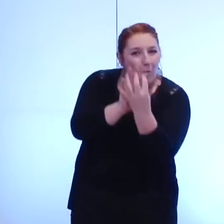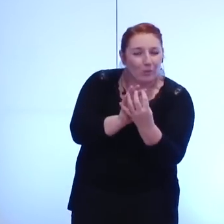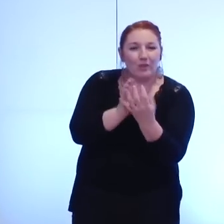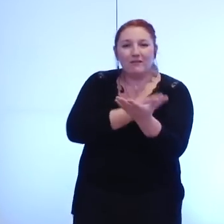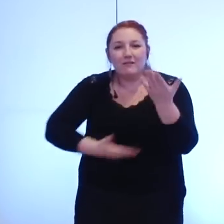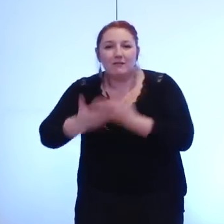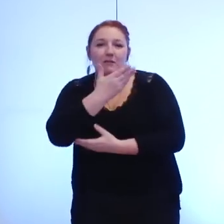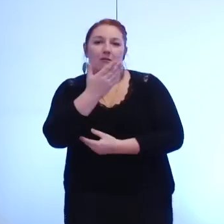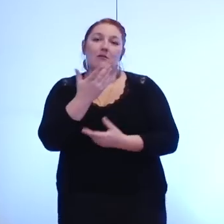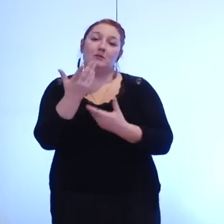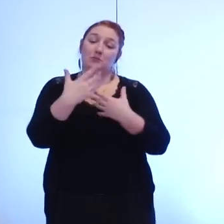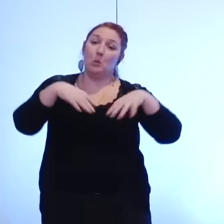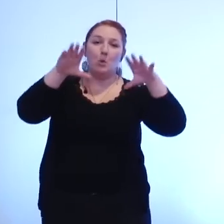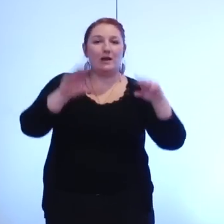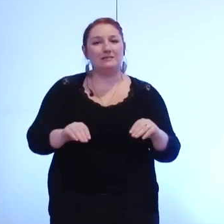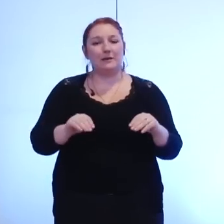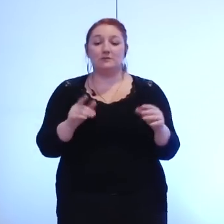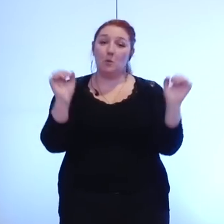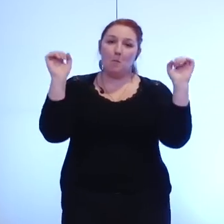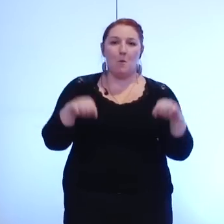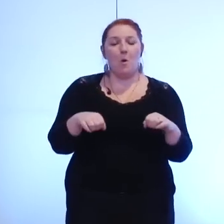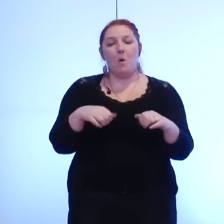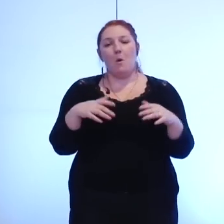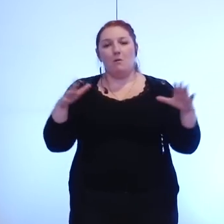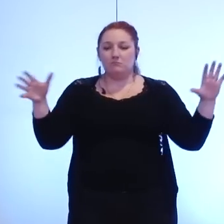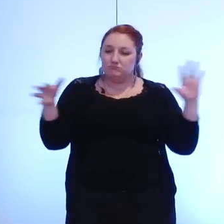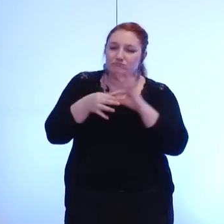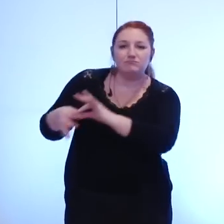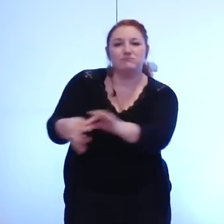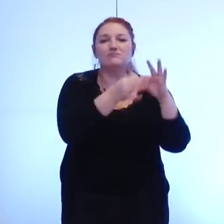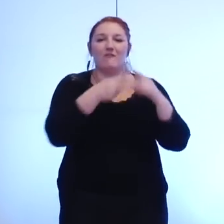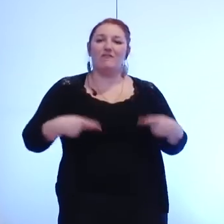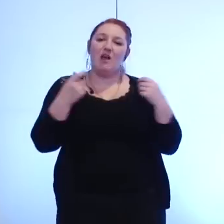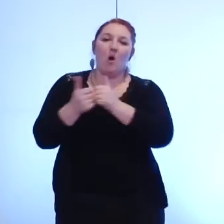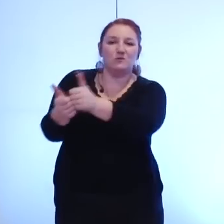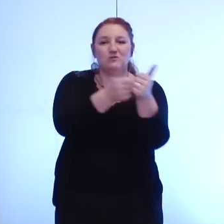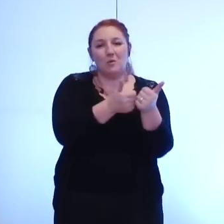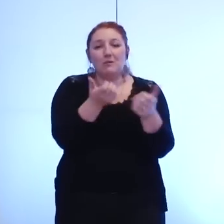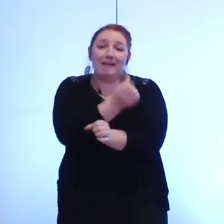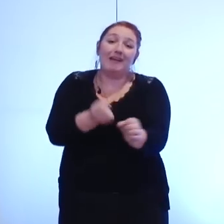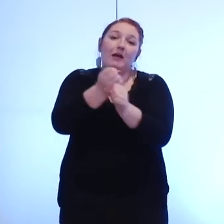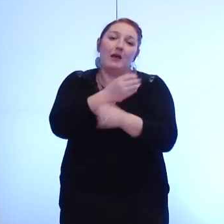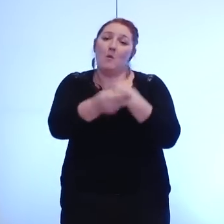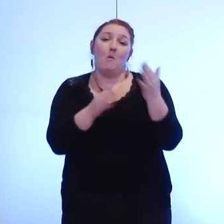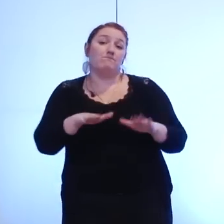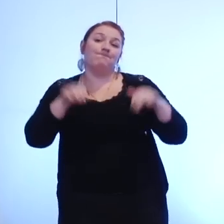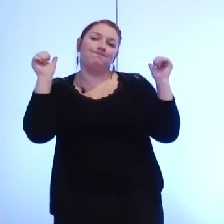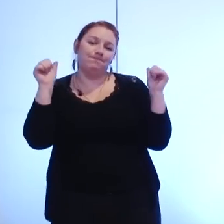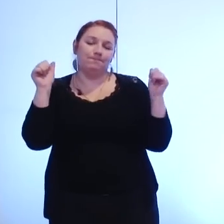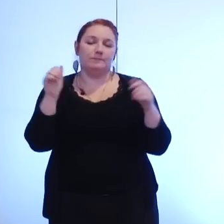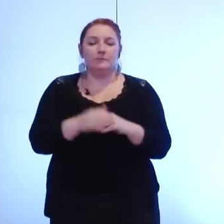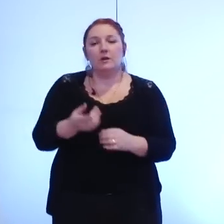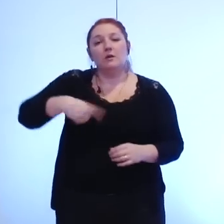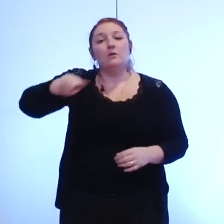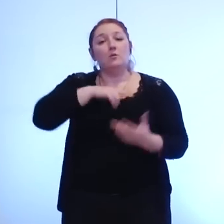où on crée ou non du vivre ensemble nous serons tout autant exigeants pour que